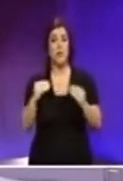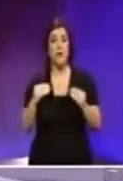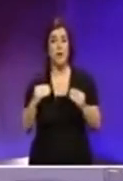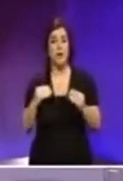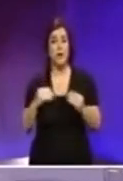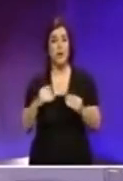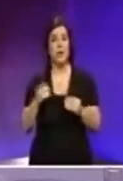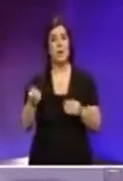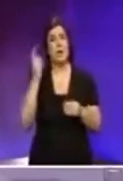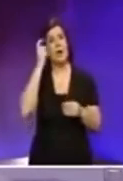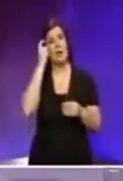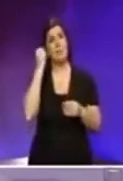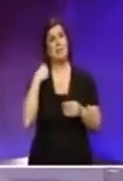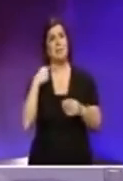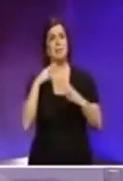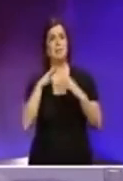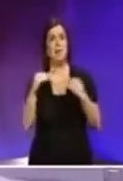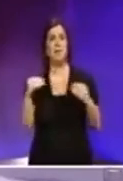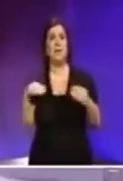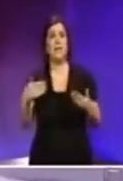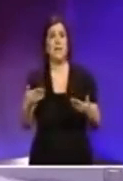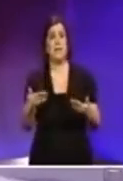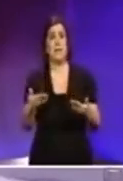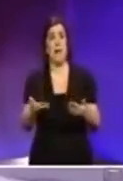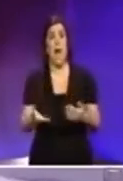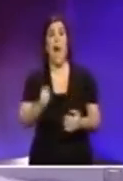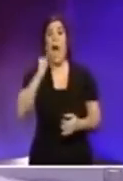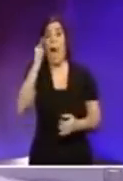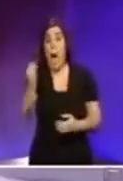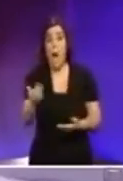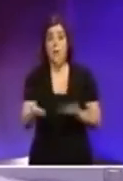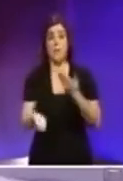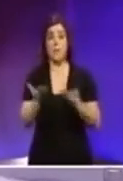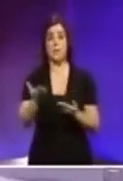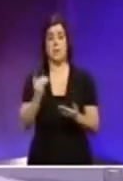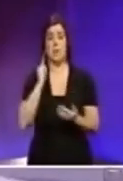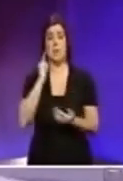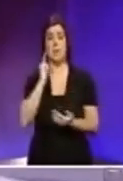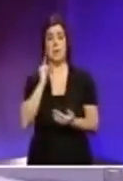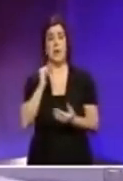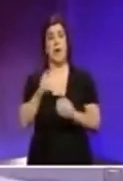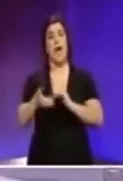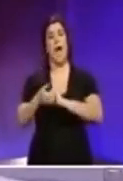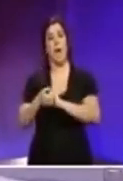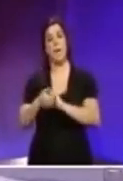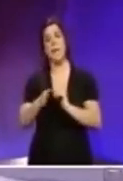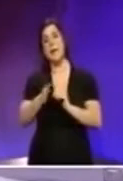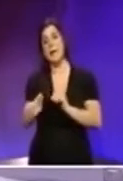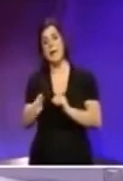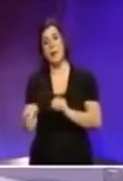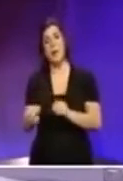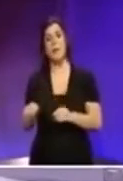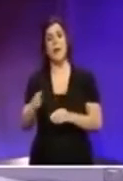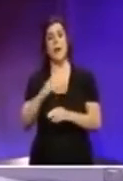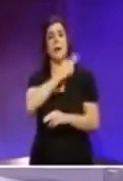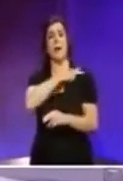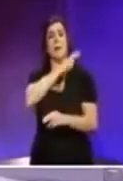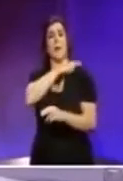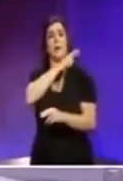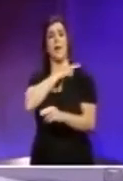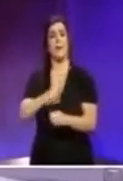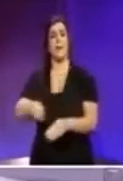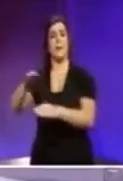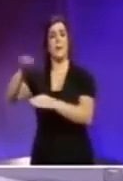itaffi din l-inġustizja xolo inġustizji ġodda billi daħal il-ħbib tijow u l-lilom fil-gradi fl-armata